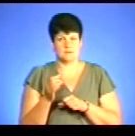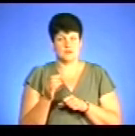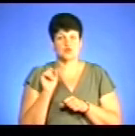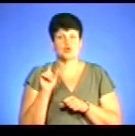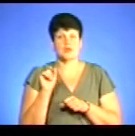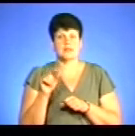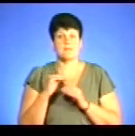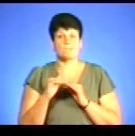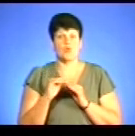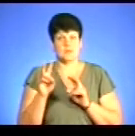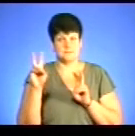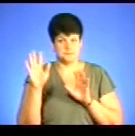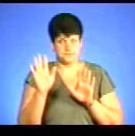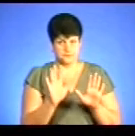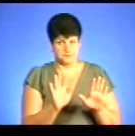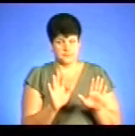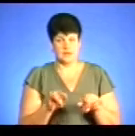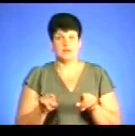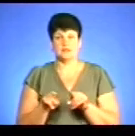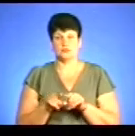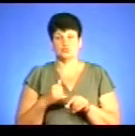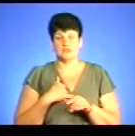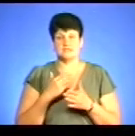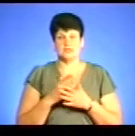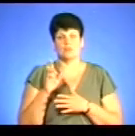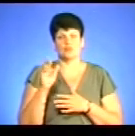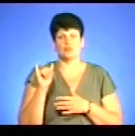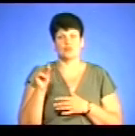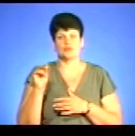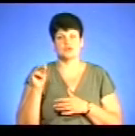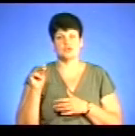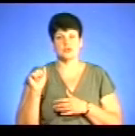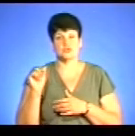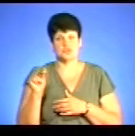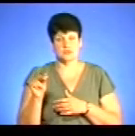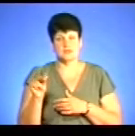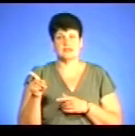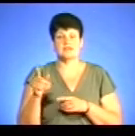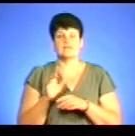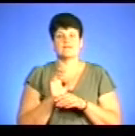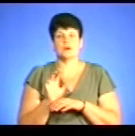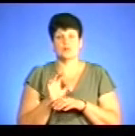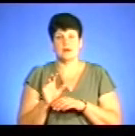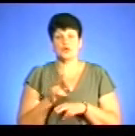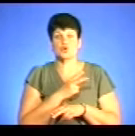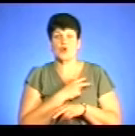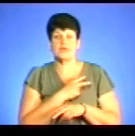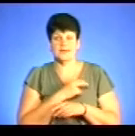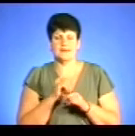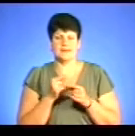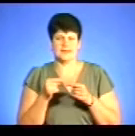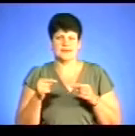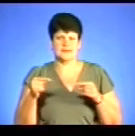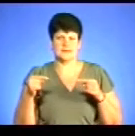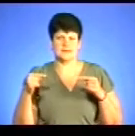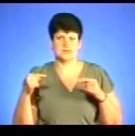«Золоте поле». Також в нас є в Бучачі галіція дистилері, яка виробляє коньяки, і також інші,